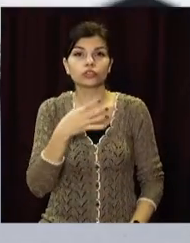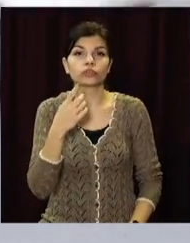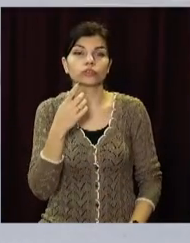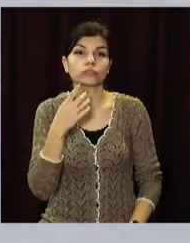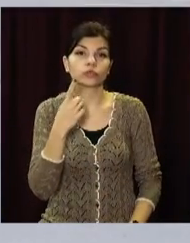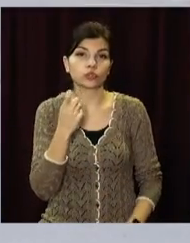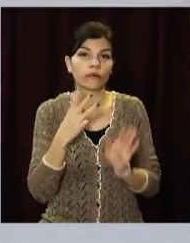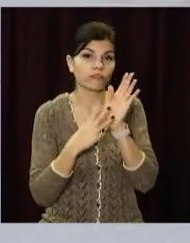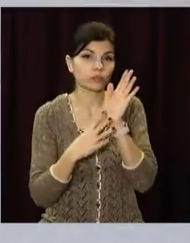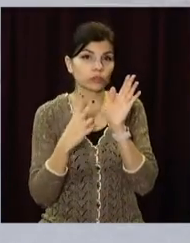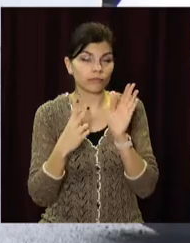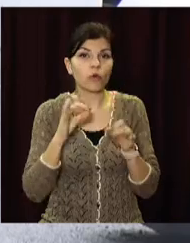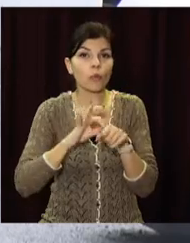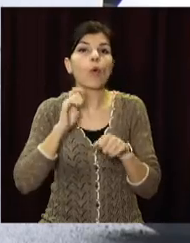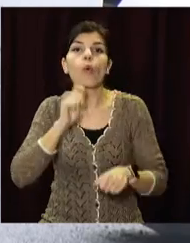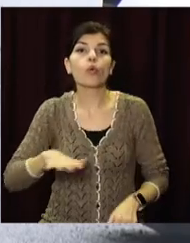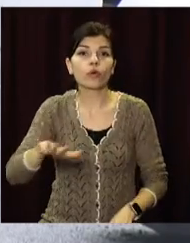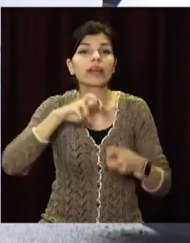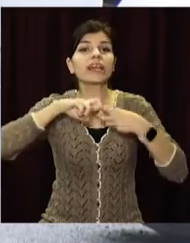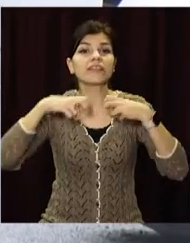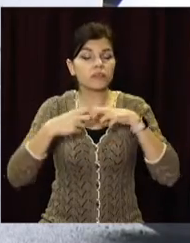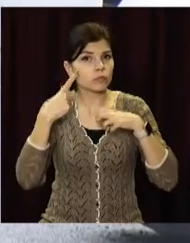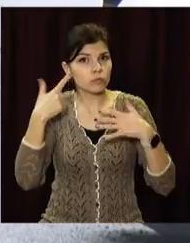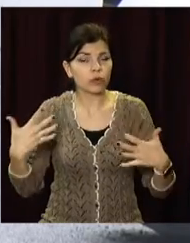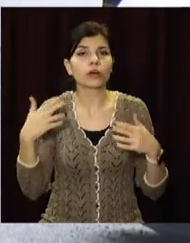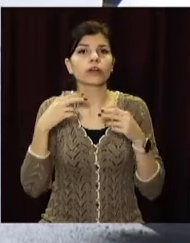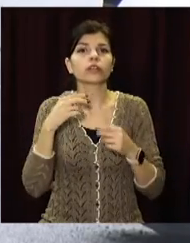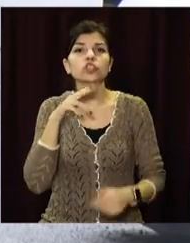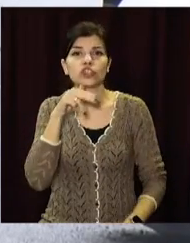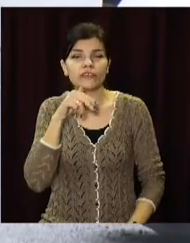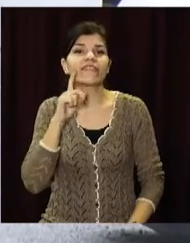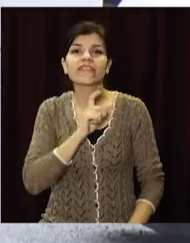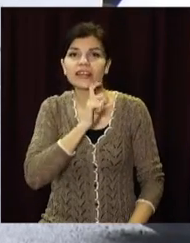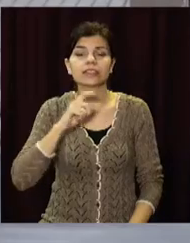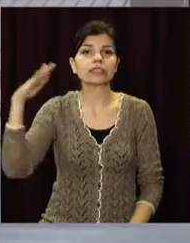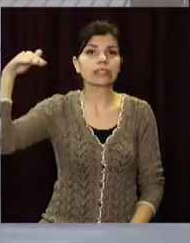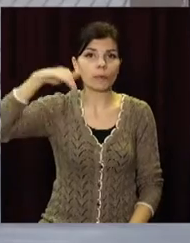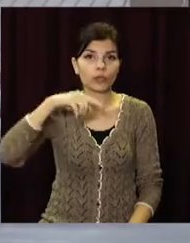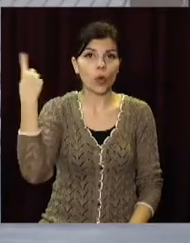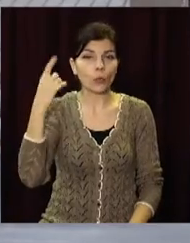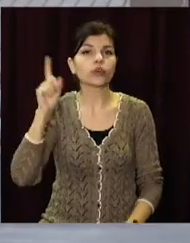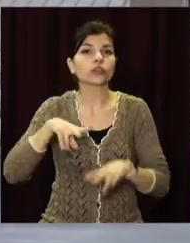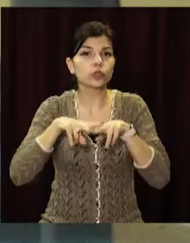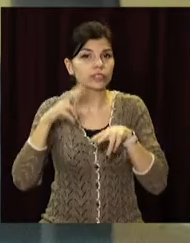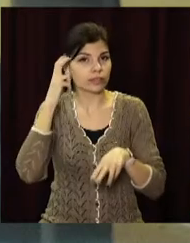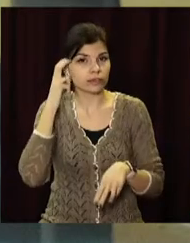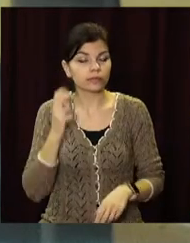нових хворих. Найбільше недужих – в Івано-Франківській, Чернівецькій, Вінницькій, Закарпатській областях та столиці.